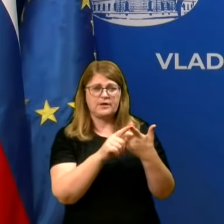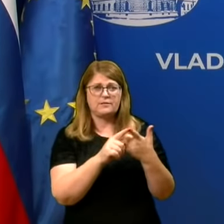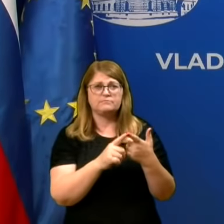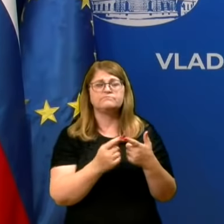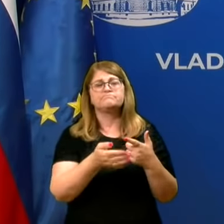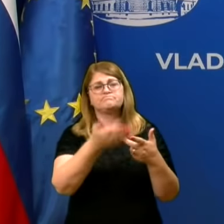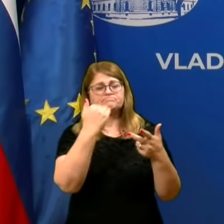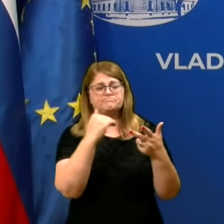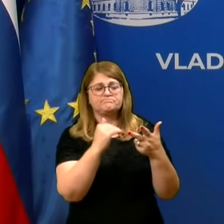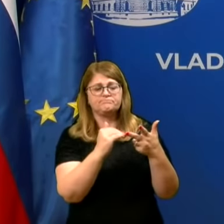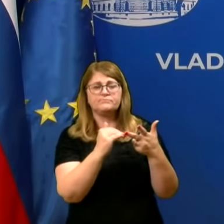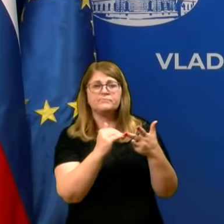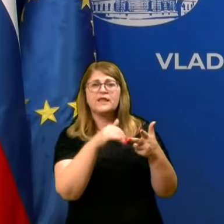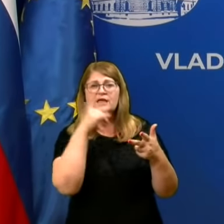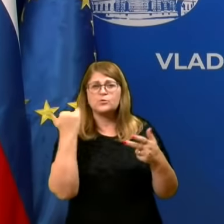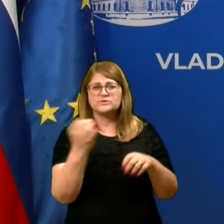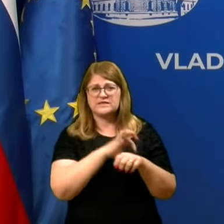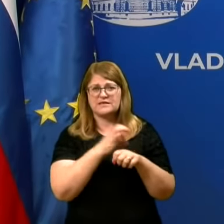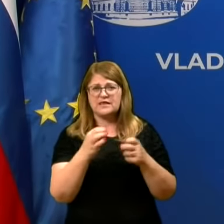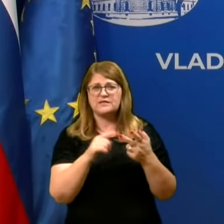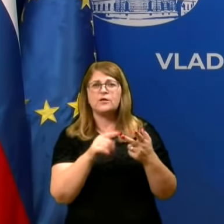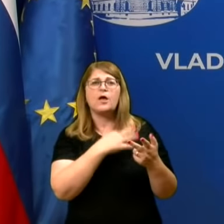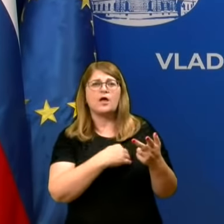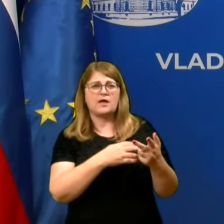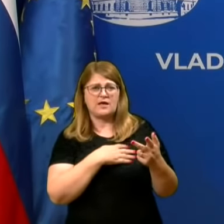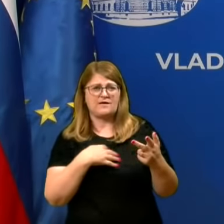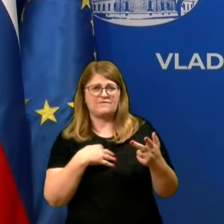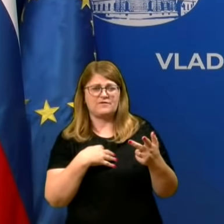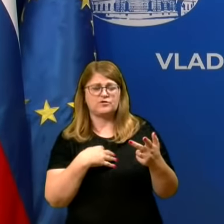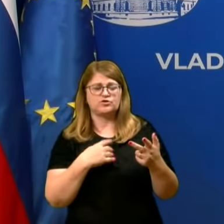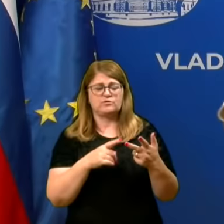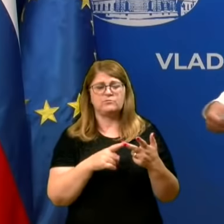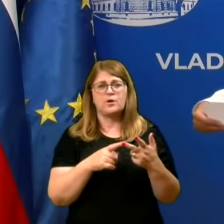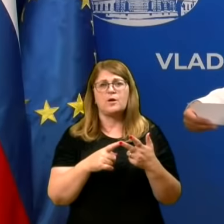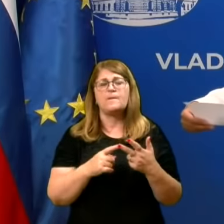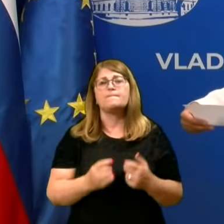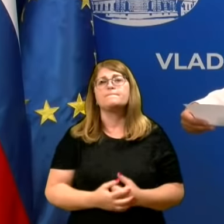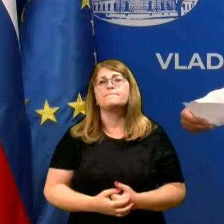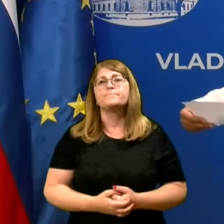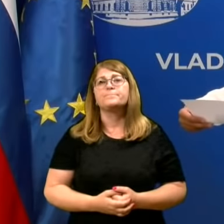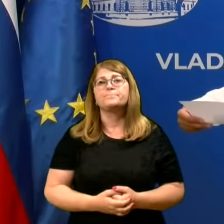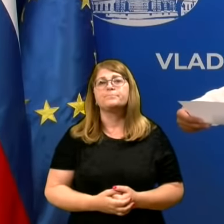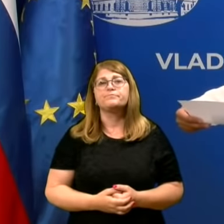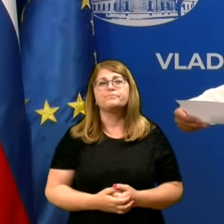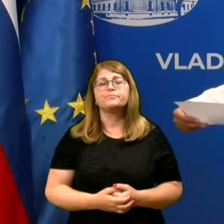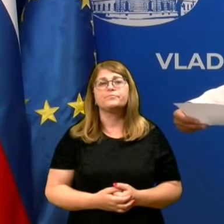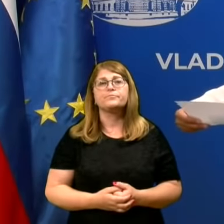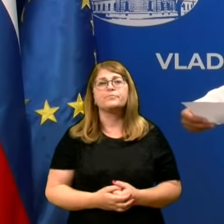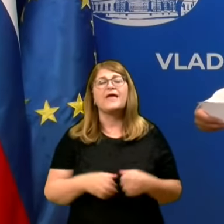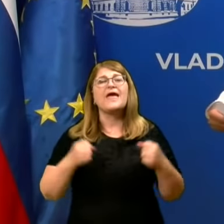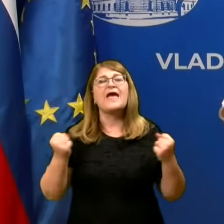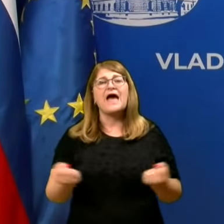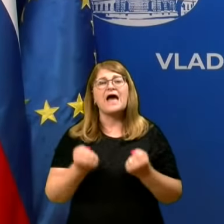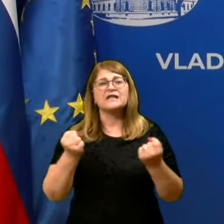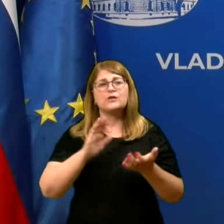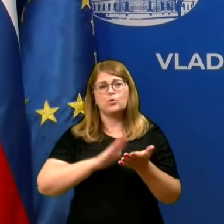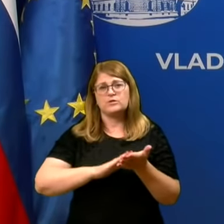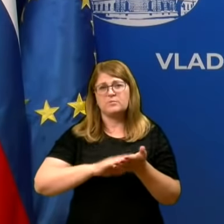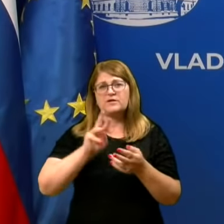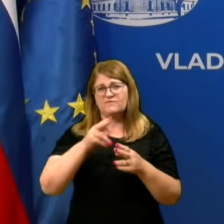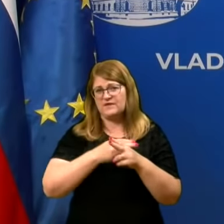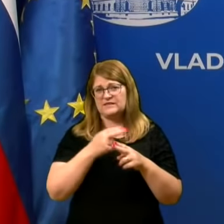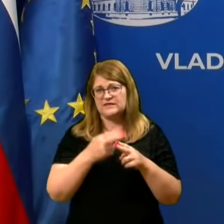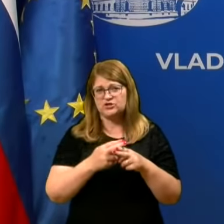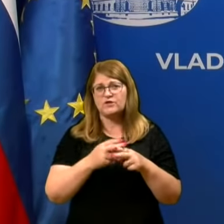Zatem potem v zadnjem tedu pa imela Hrvaška 8 importiranih, primirov. Še naprej, aktivni primiri v